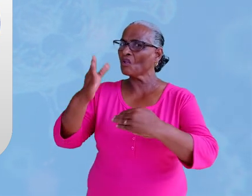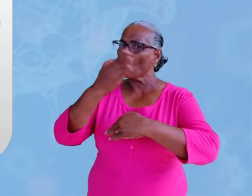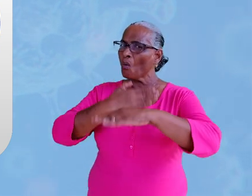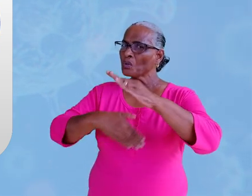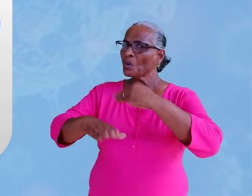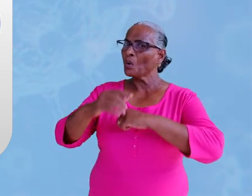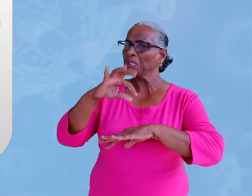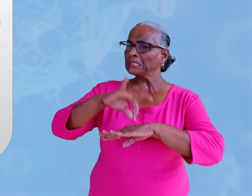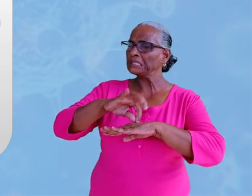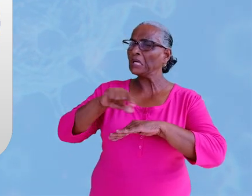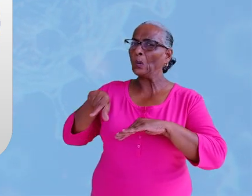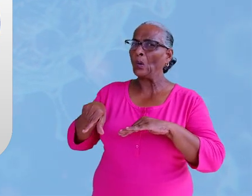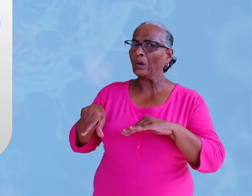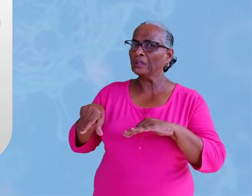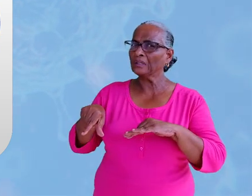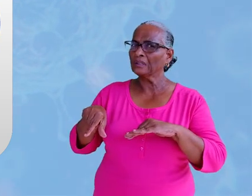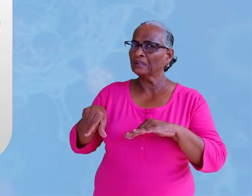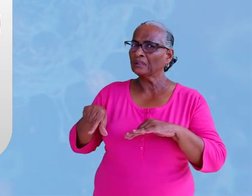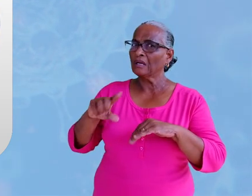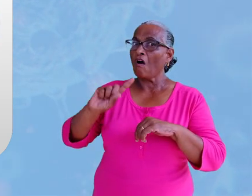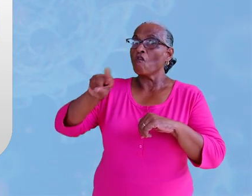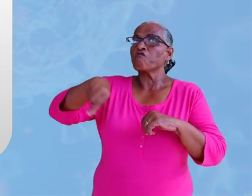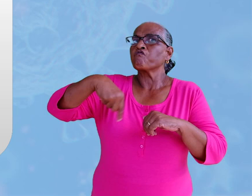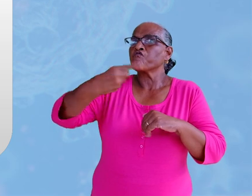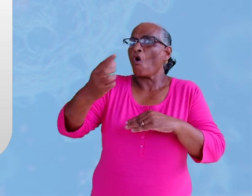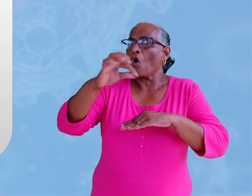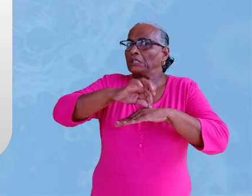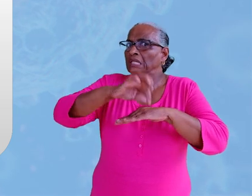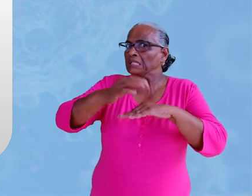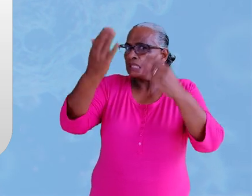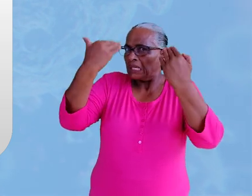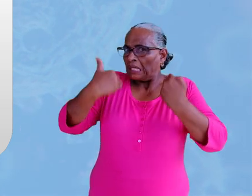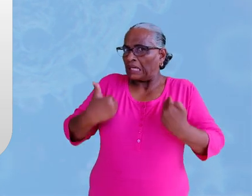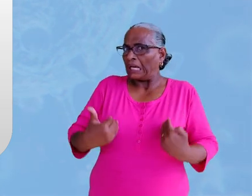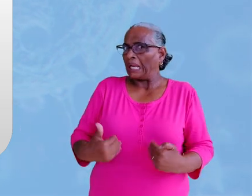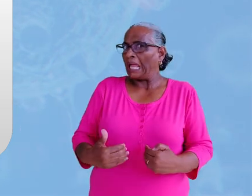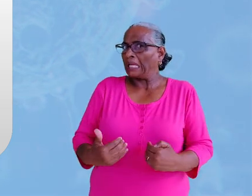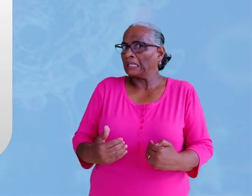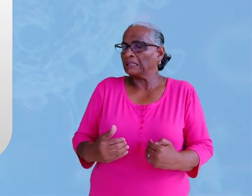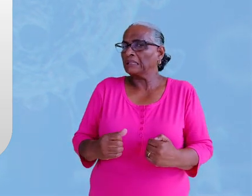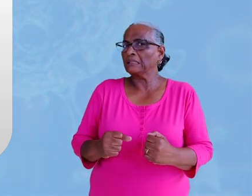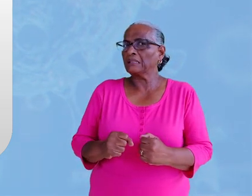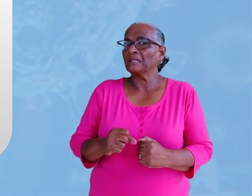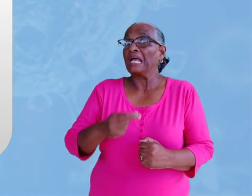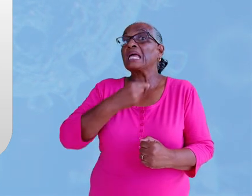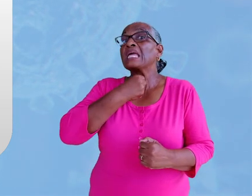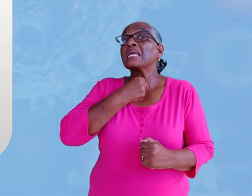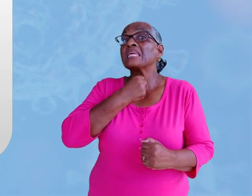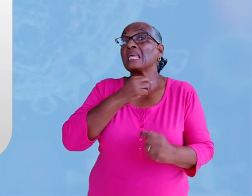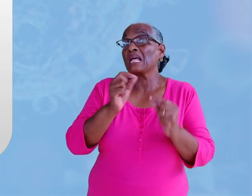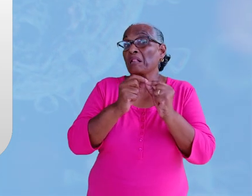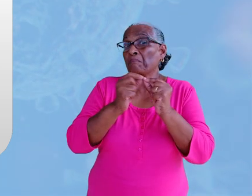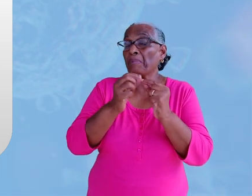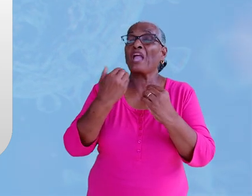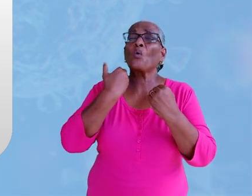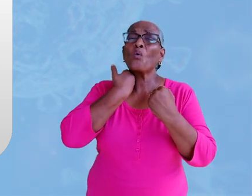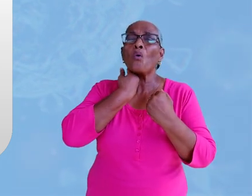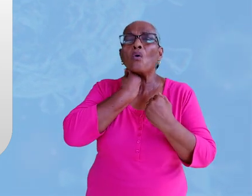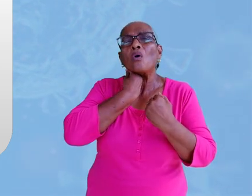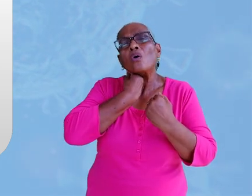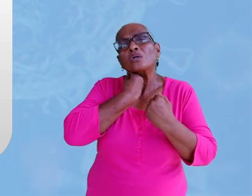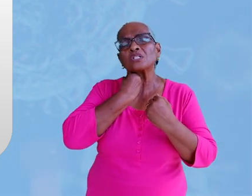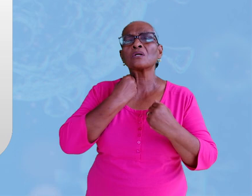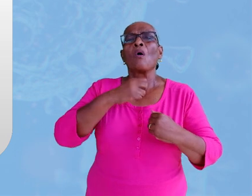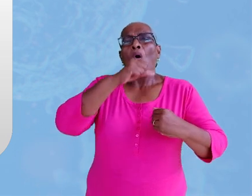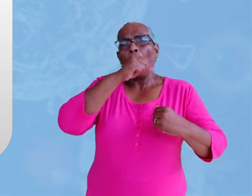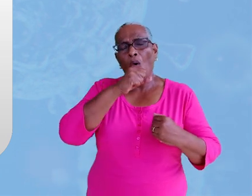je wordt ziek. Je ziet de volgende verschijnselen, symptomen, keelpijn, koorts,